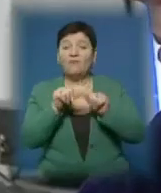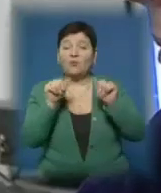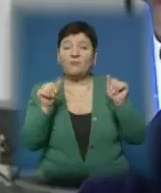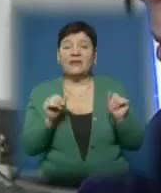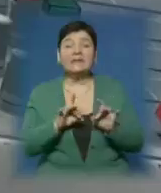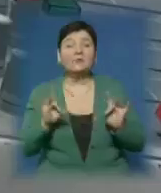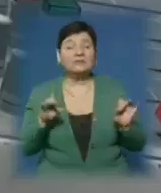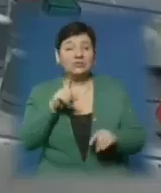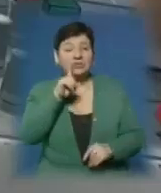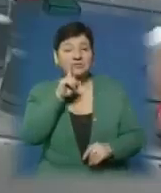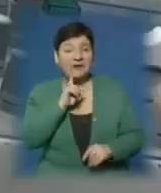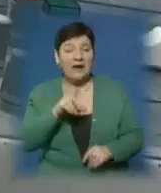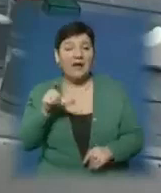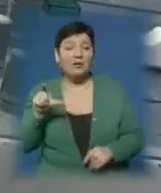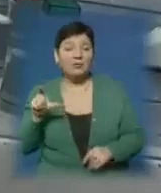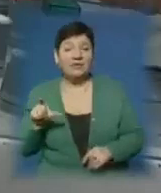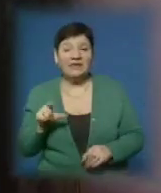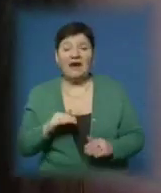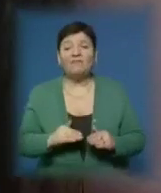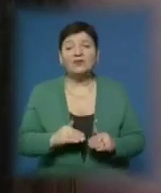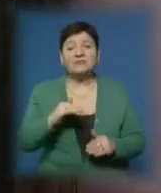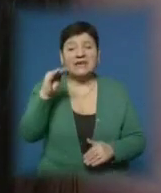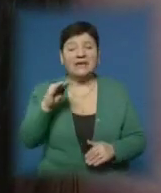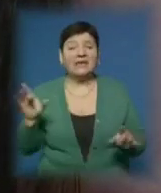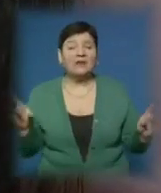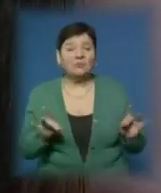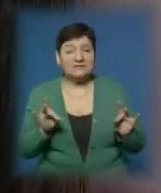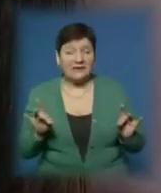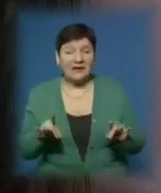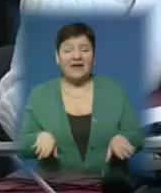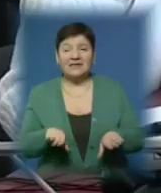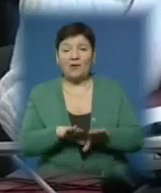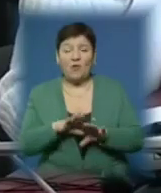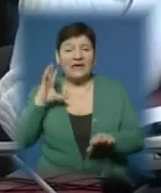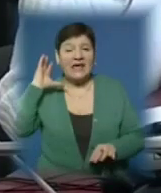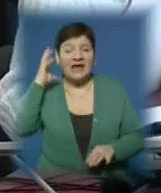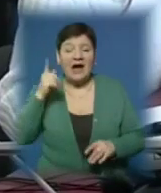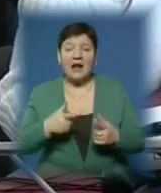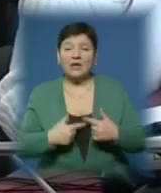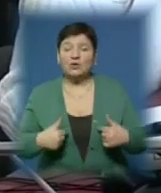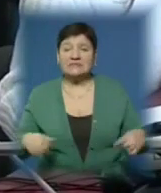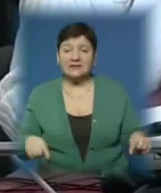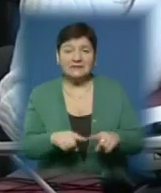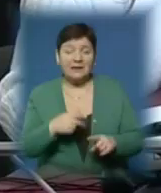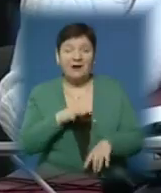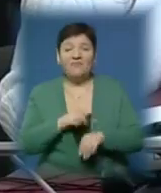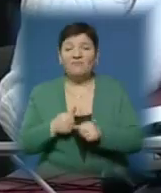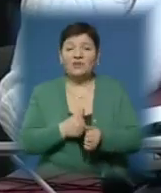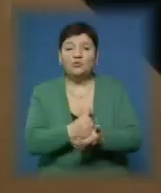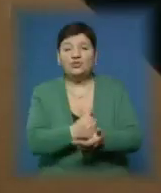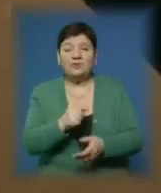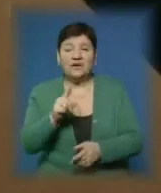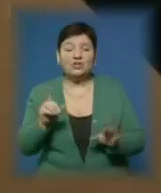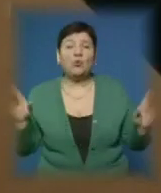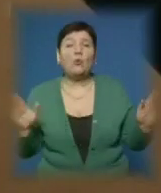музичні смаки. Людина буквально виростає на музиці певної радіостанції. Вподобання аудиторії ведучі бачать у пісенних